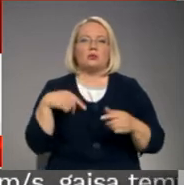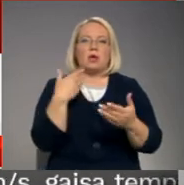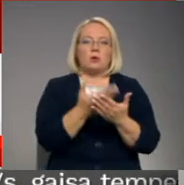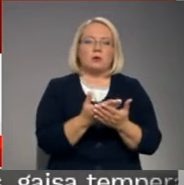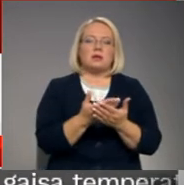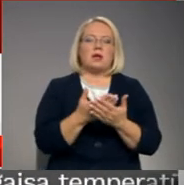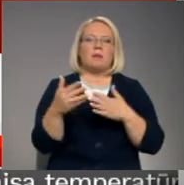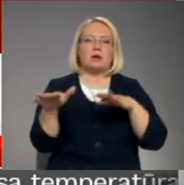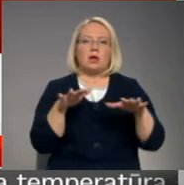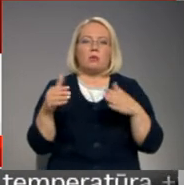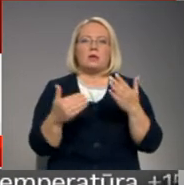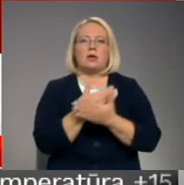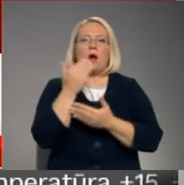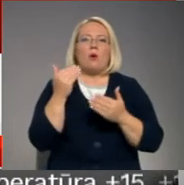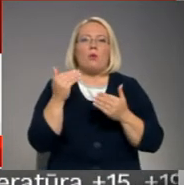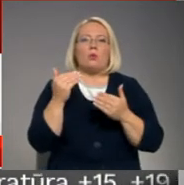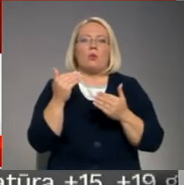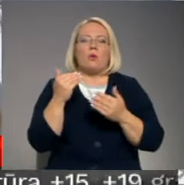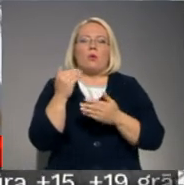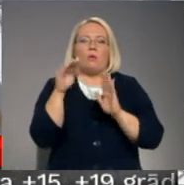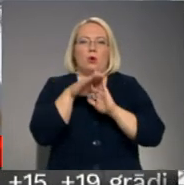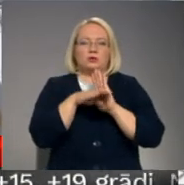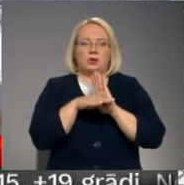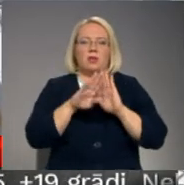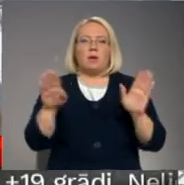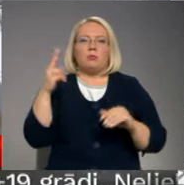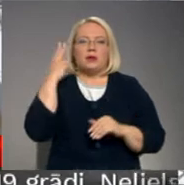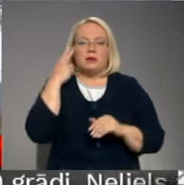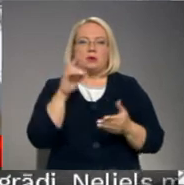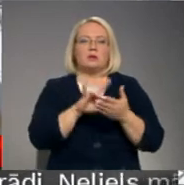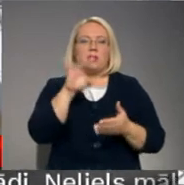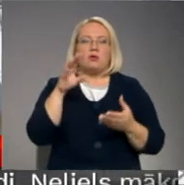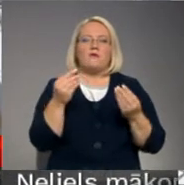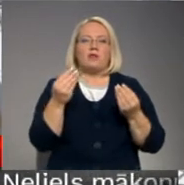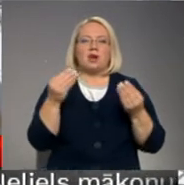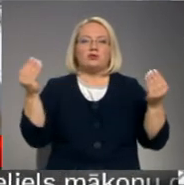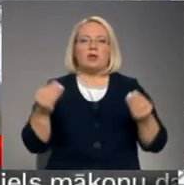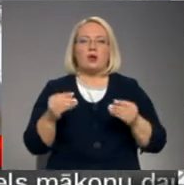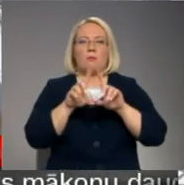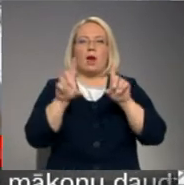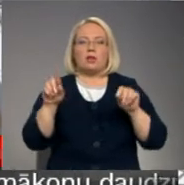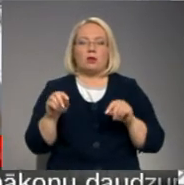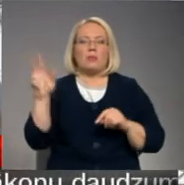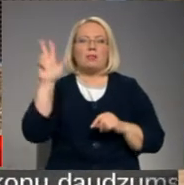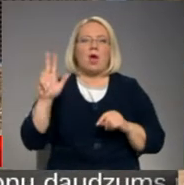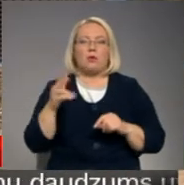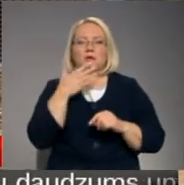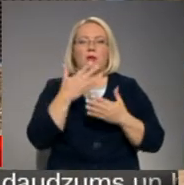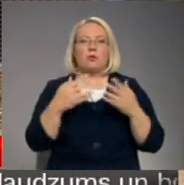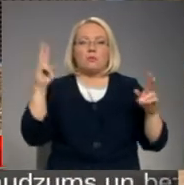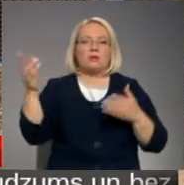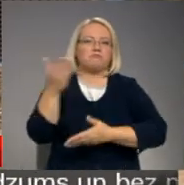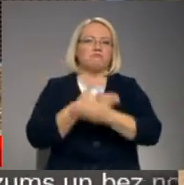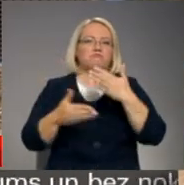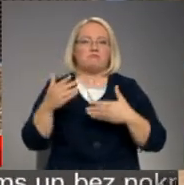rīkot jaunu procedūrā, nebūtu riski. Ar centrālo finanšu un līgumu agentūru Daugavpils sūtumtīkli sadarbojas aktīvi,